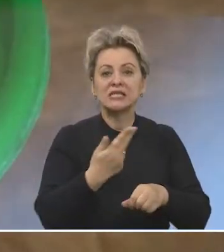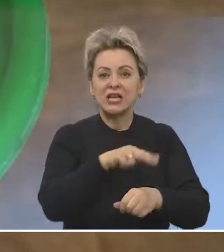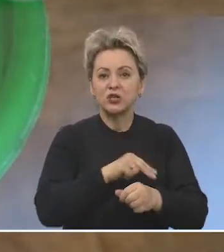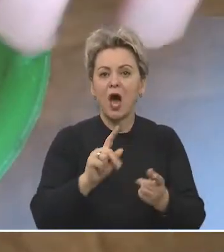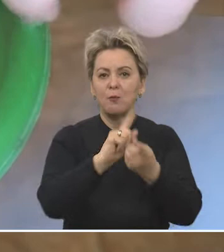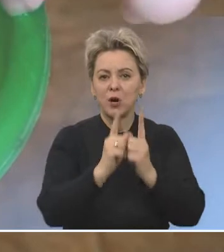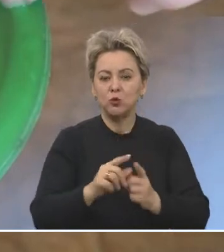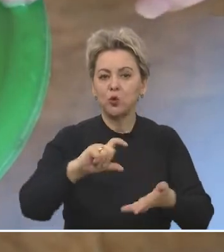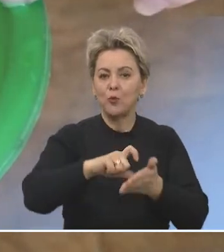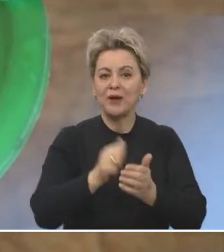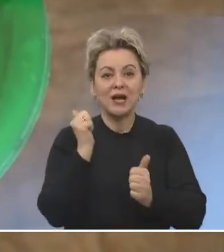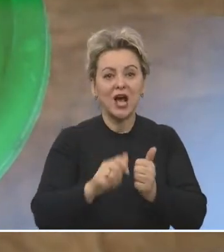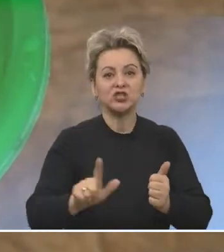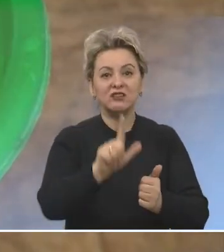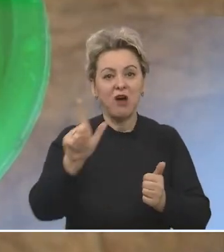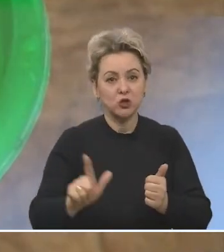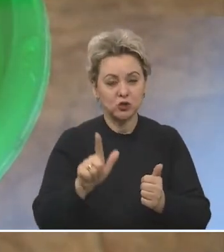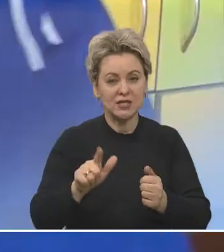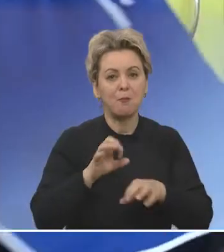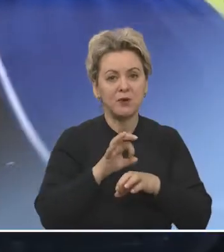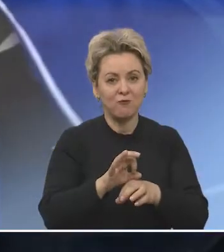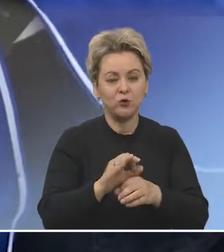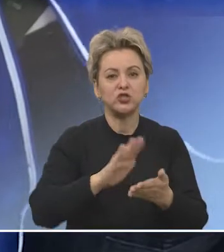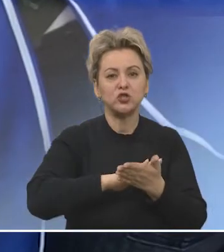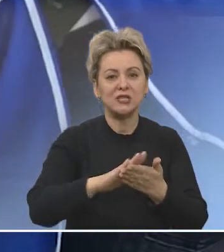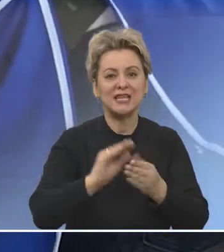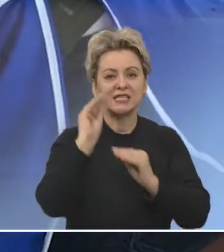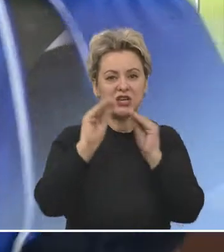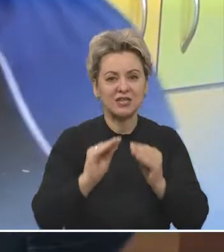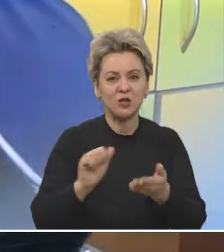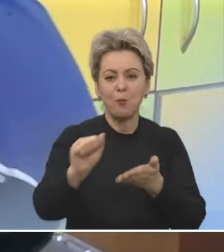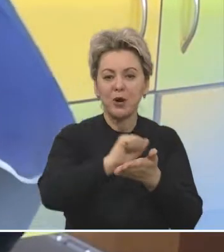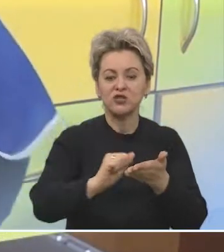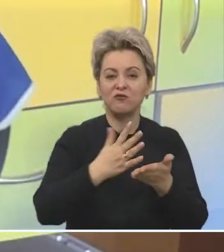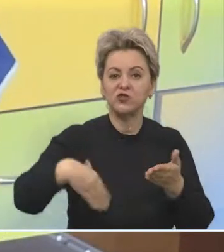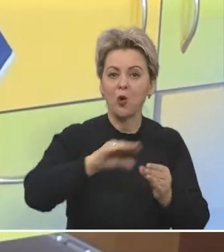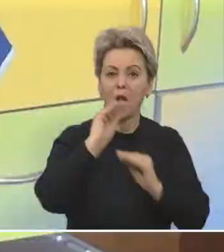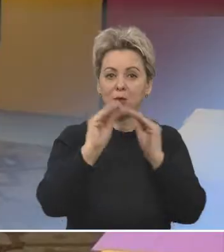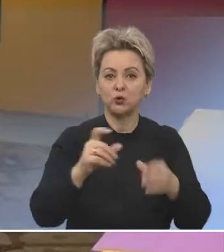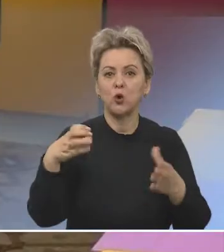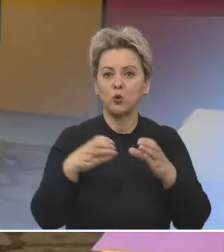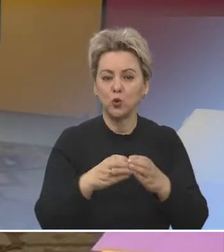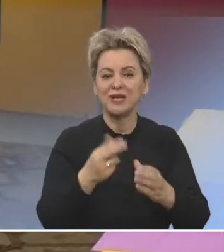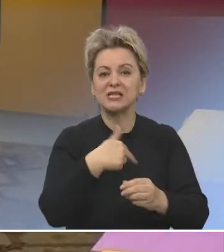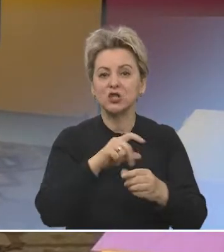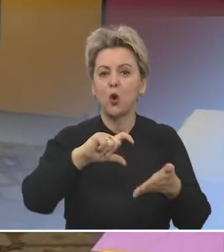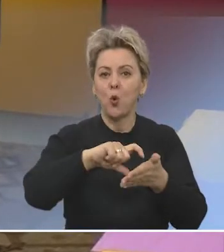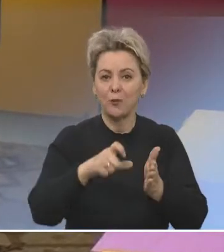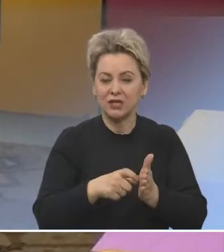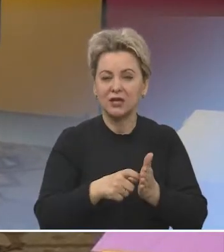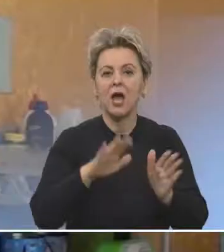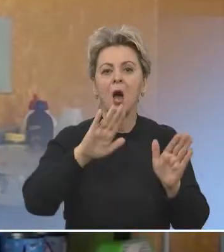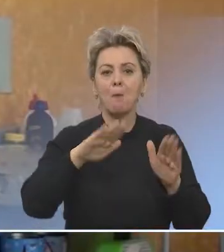Санитарную обработку помещений проводят каждые два часа. Дезинфицирующими средствами протирают все оборудование в группах санитарных